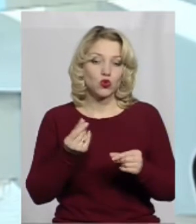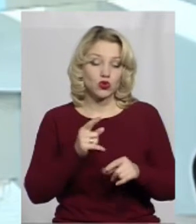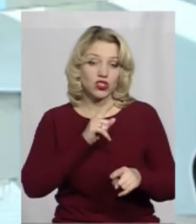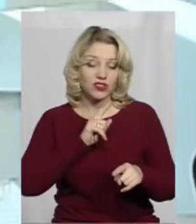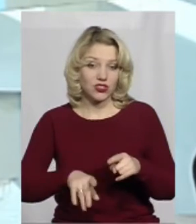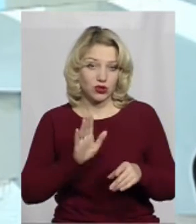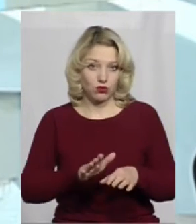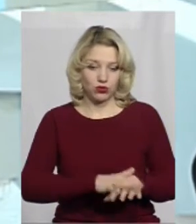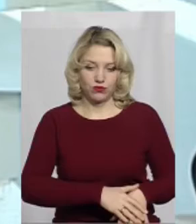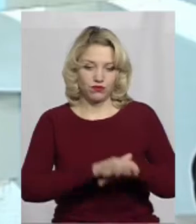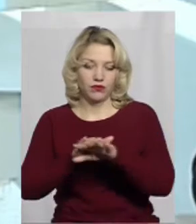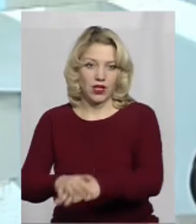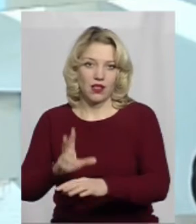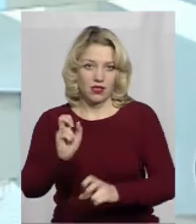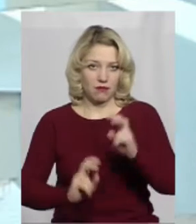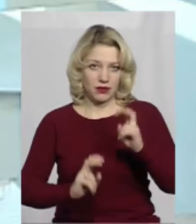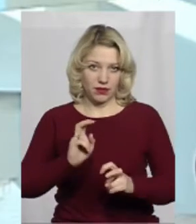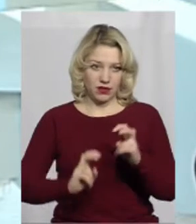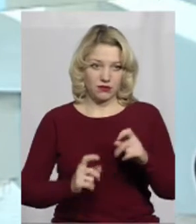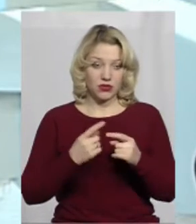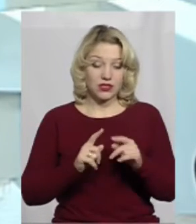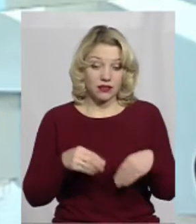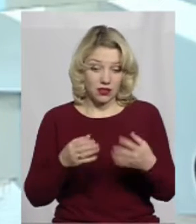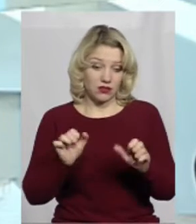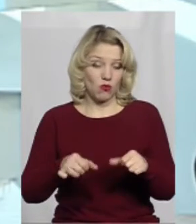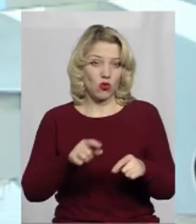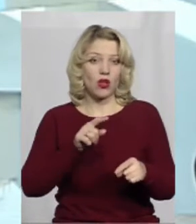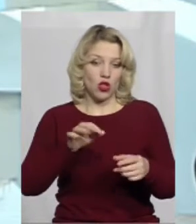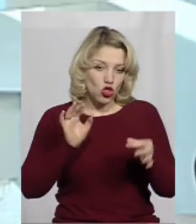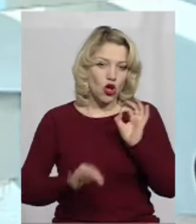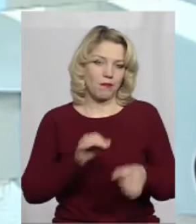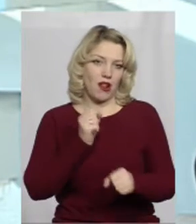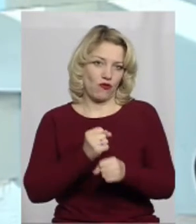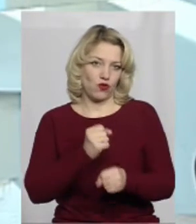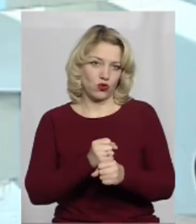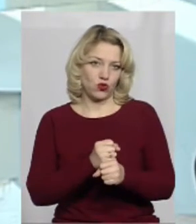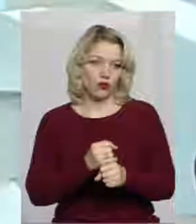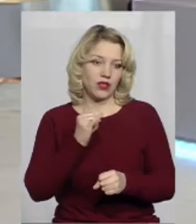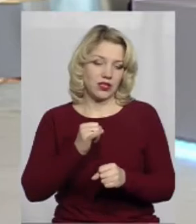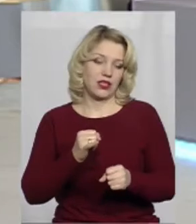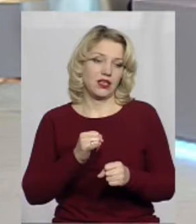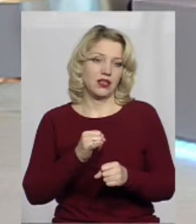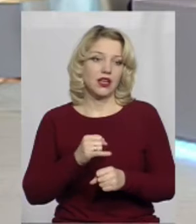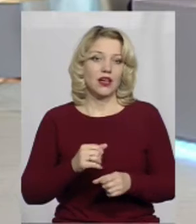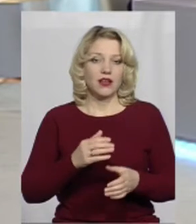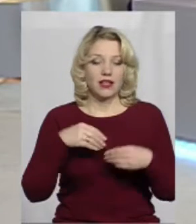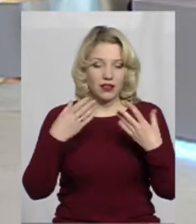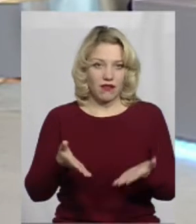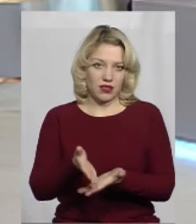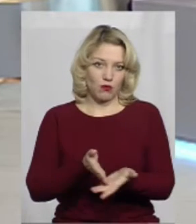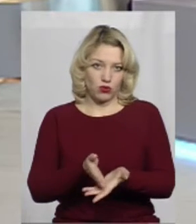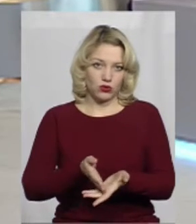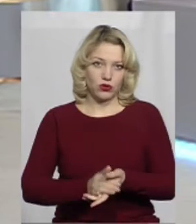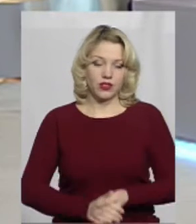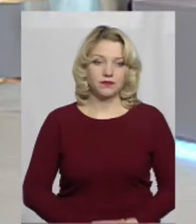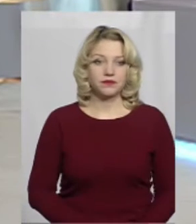надходити на рахунки підприємства, це дасть змогу їм, скажімо так, нормально функціонувати і надавати відповідні послуги. А